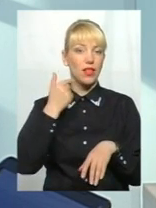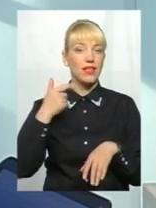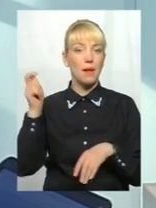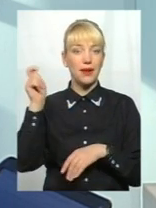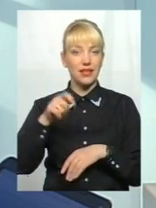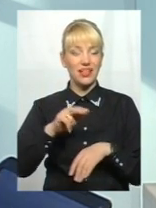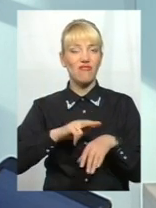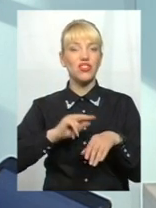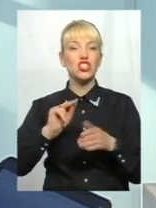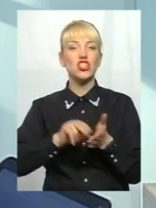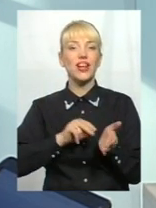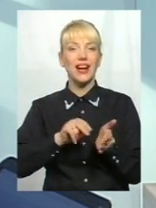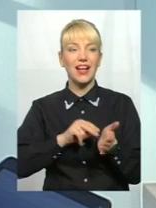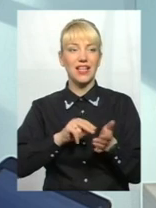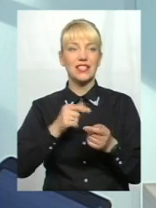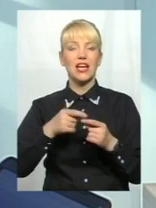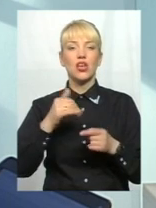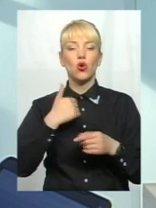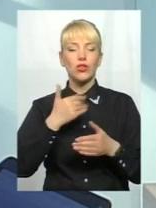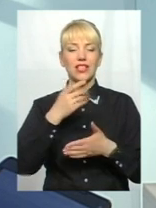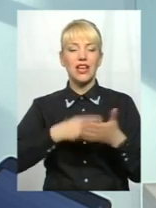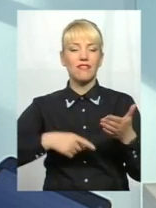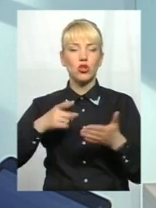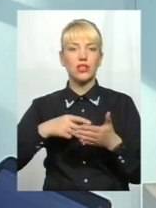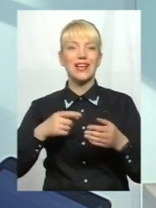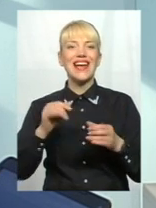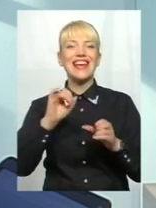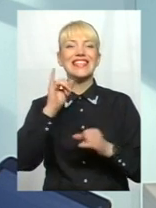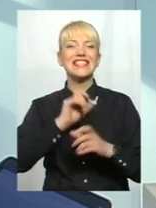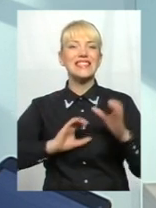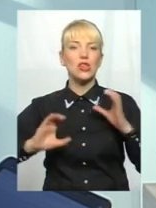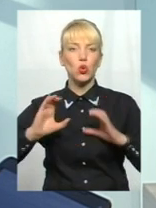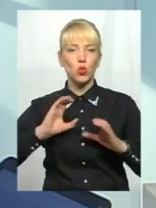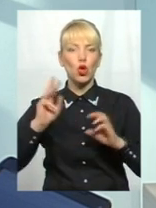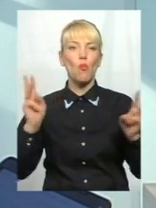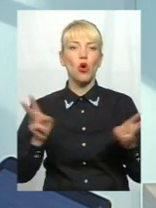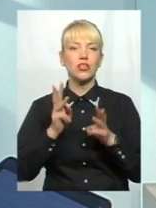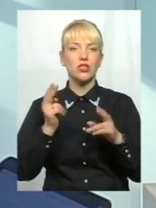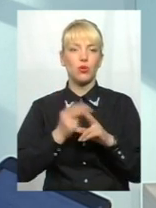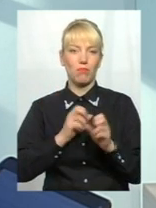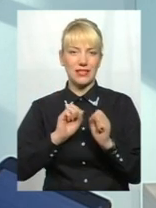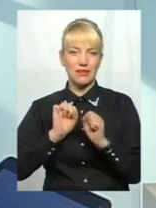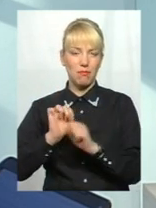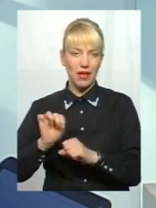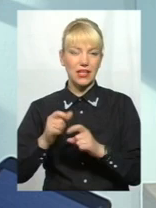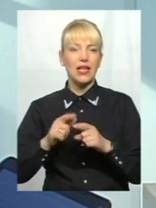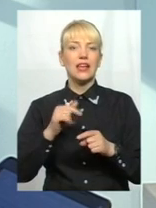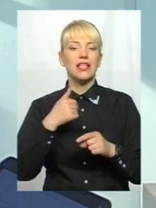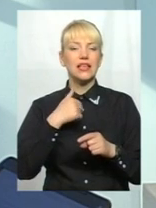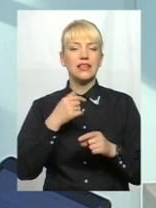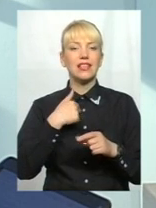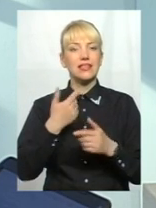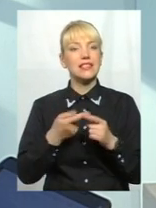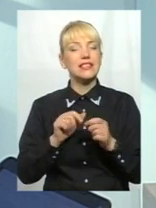бо хотіли зліквідувати Інститут пожежної безпеки, один з кращих, я його захищав, і з керівництвом кажу, ви проводите